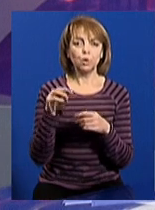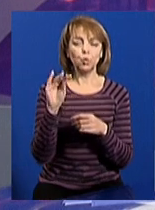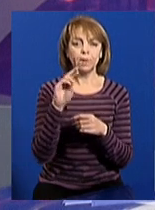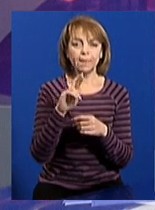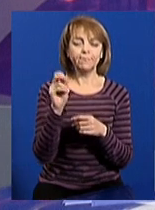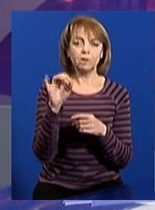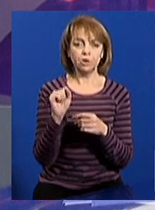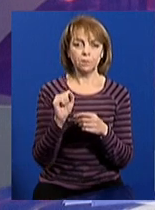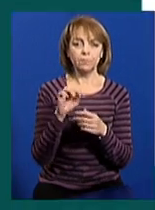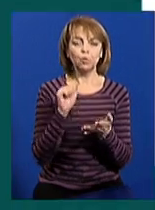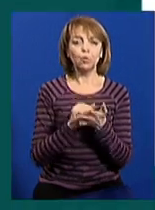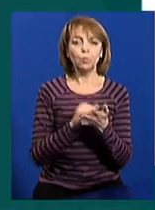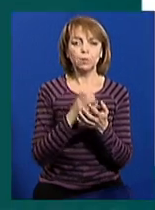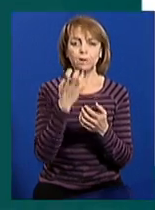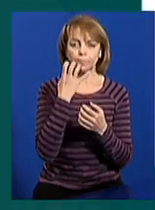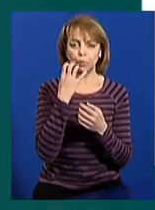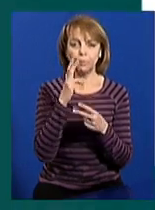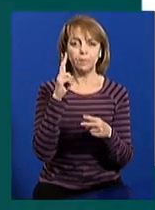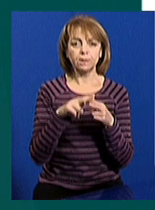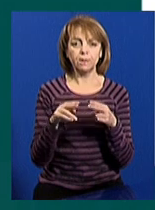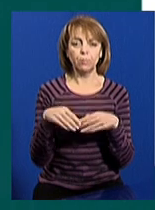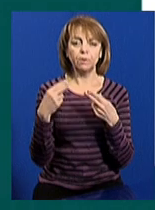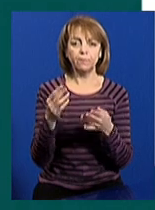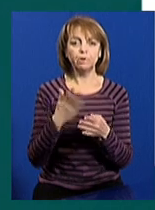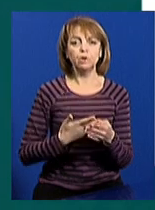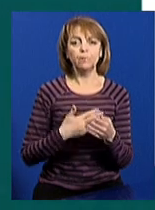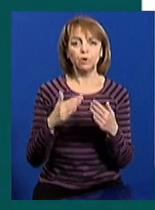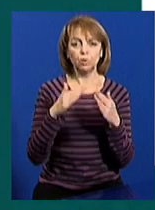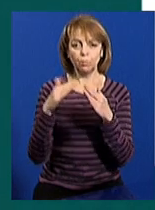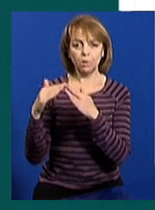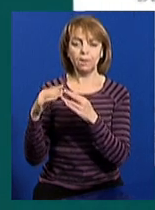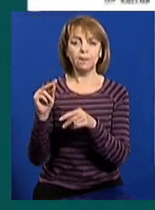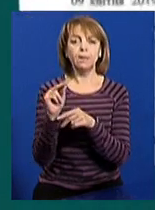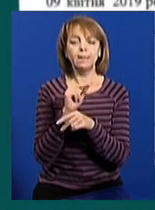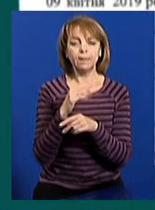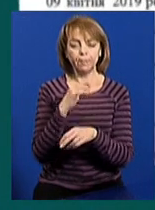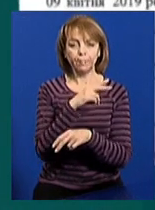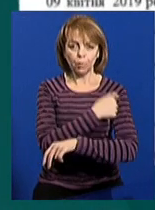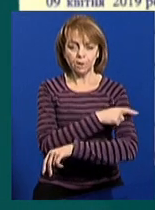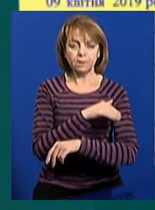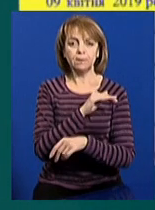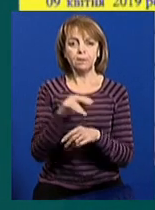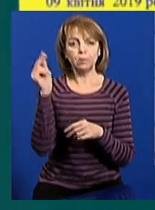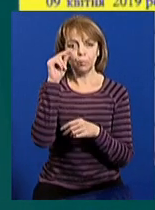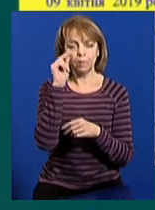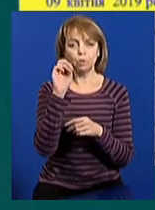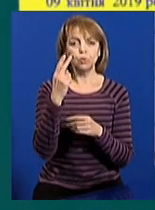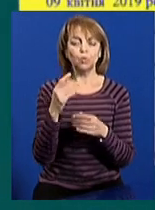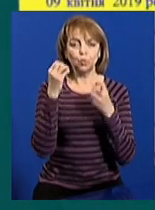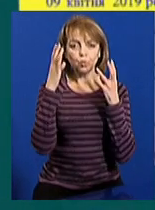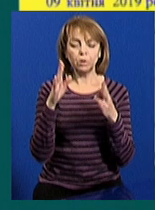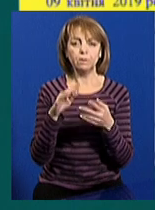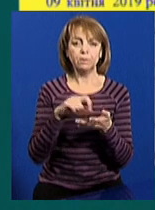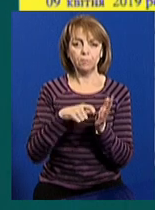Світлична. За документом, тепло перестануть подавати у житлові будинки, лікарні, дитячі садки, навчальні та соціально-культурні